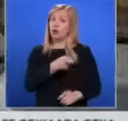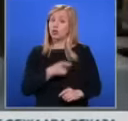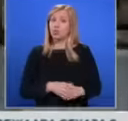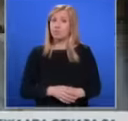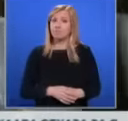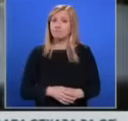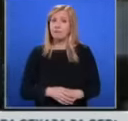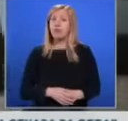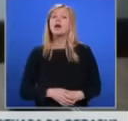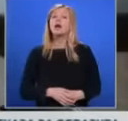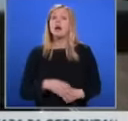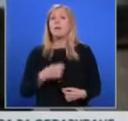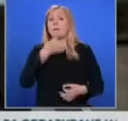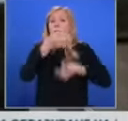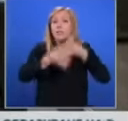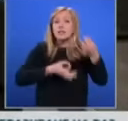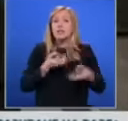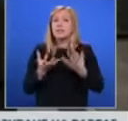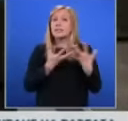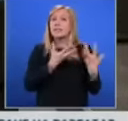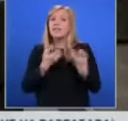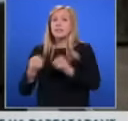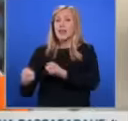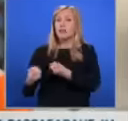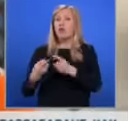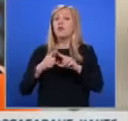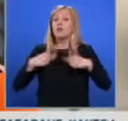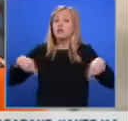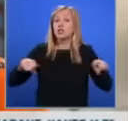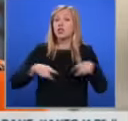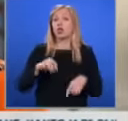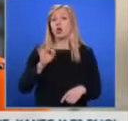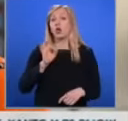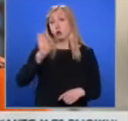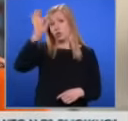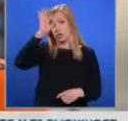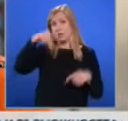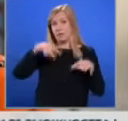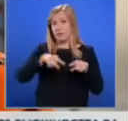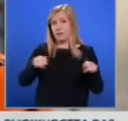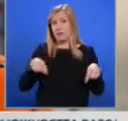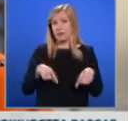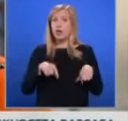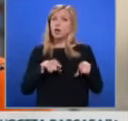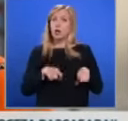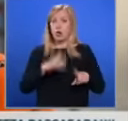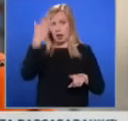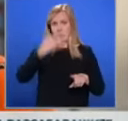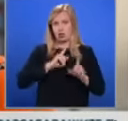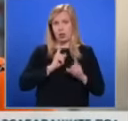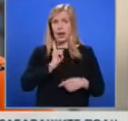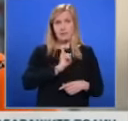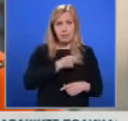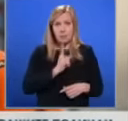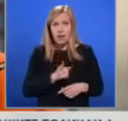Показания са били снети от всички ученици присъствали в класната стая. Той не е заплашил конкретно никого по неговия